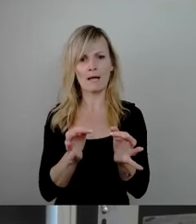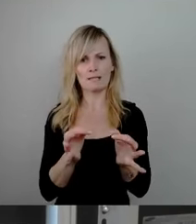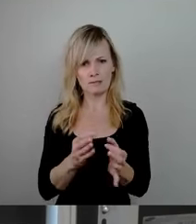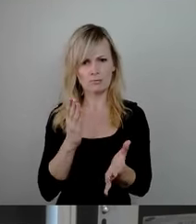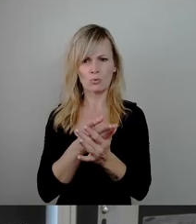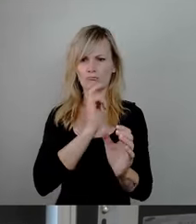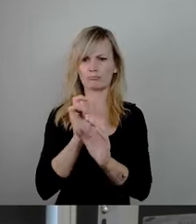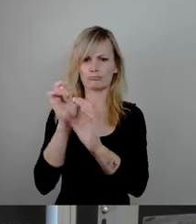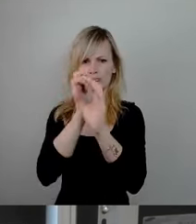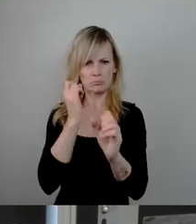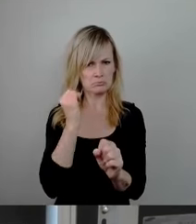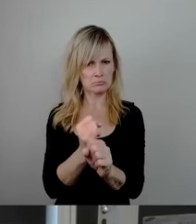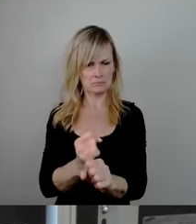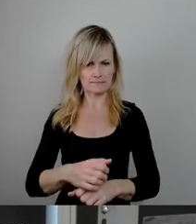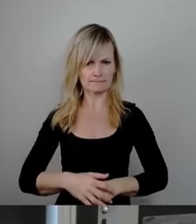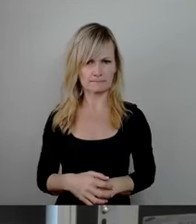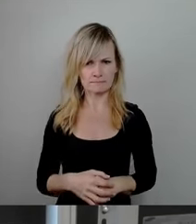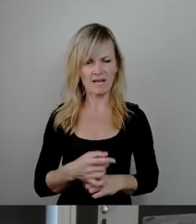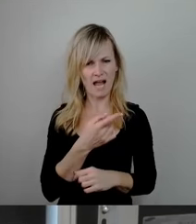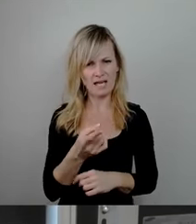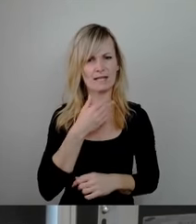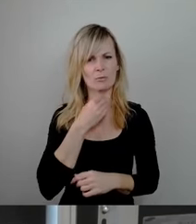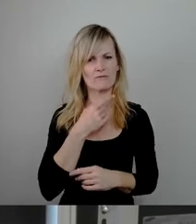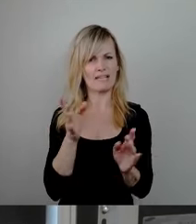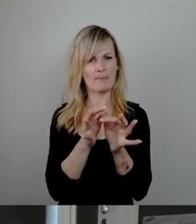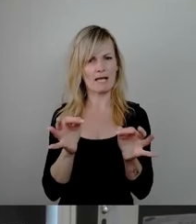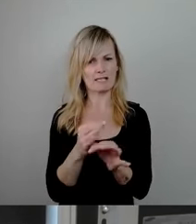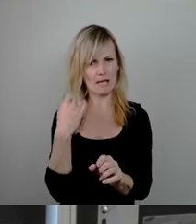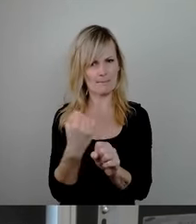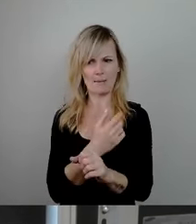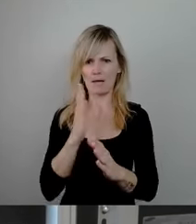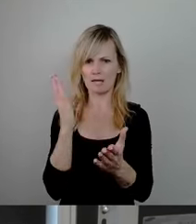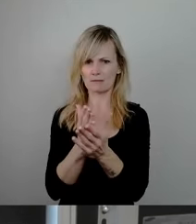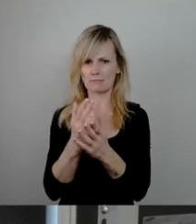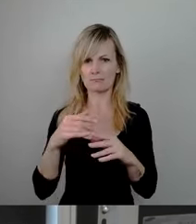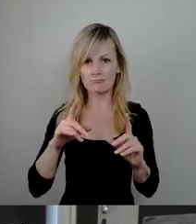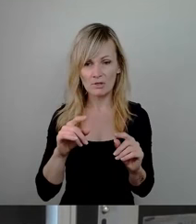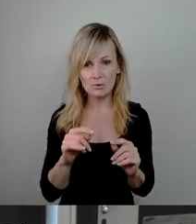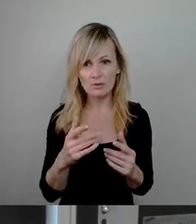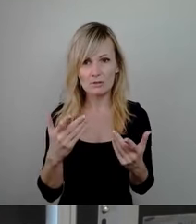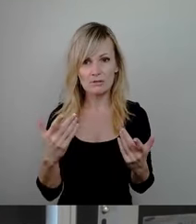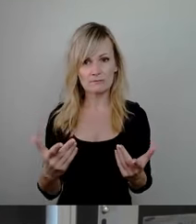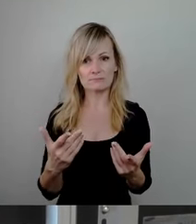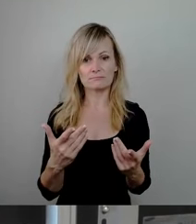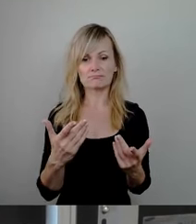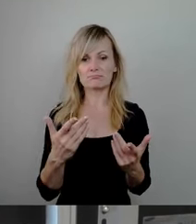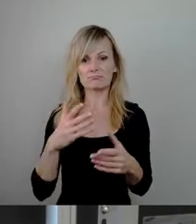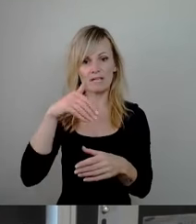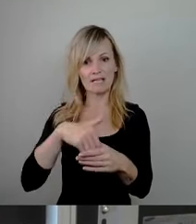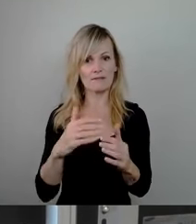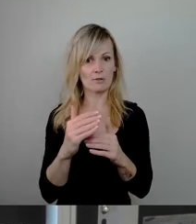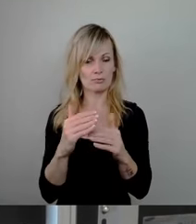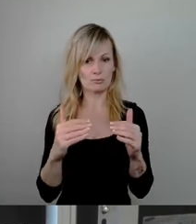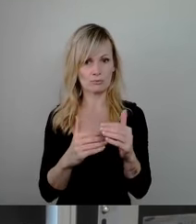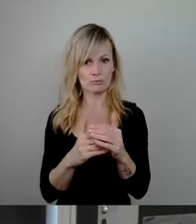Da alle notwendigen Maßnahmen getroffen wurden, sind es also weder die seit Jahrzehnten die Infrastruktur von nachlässigenden